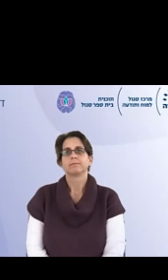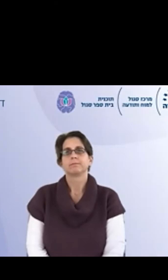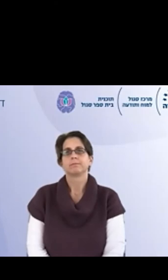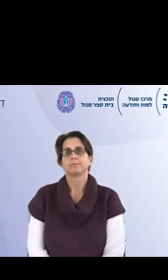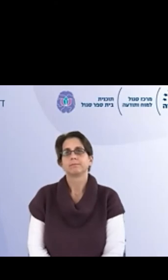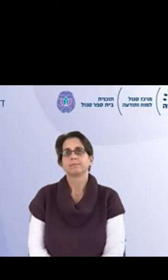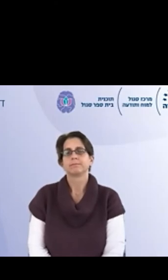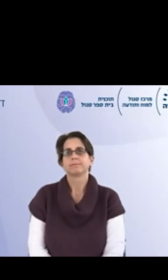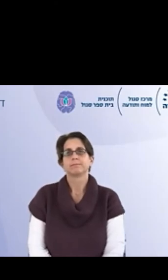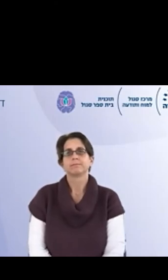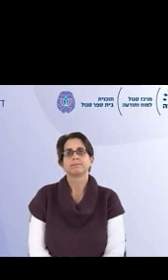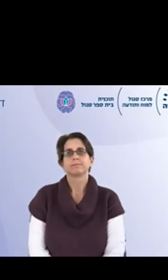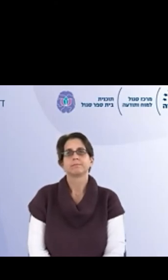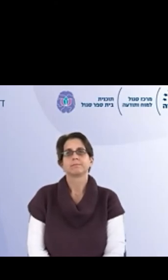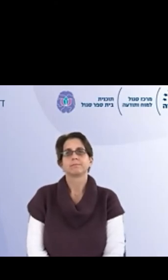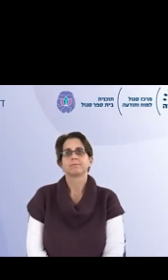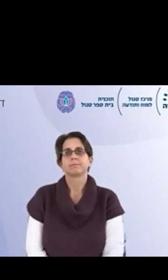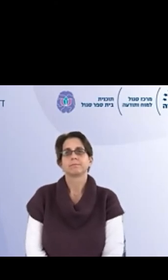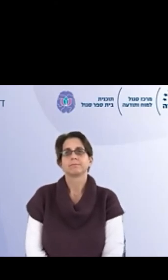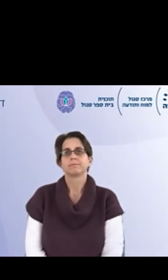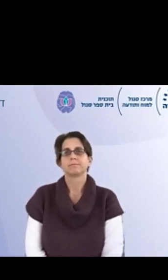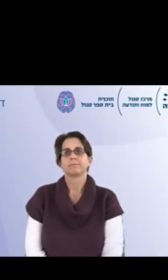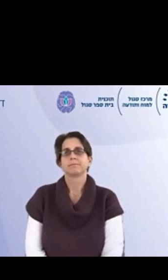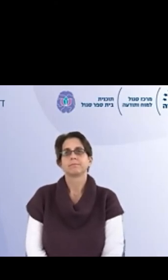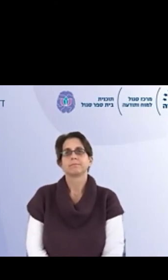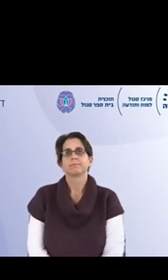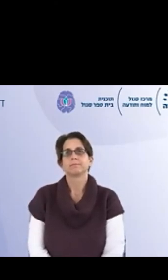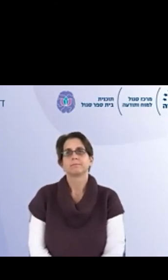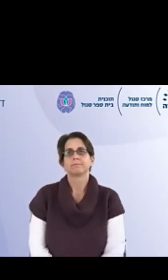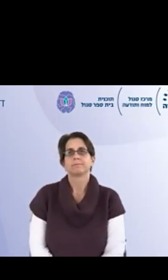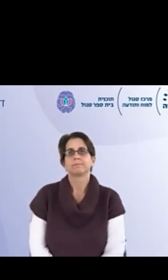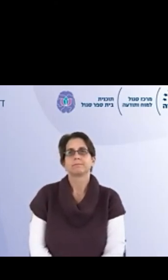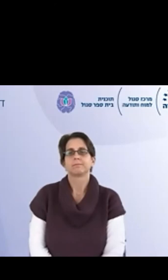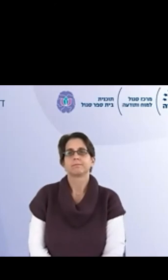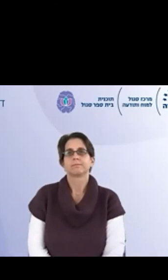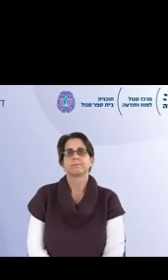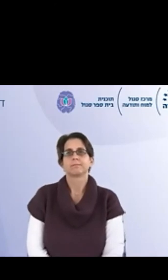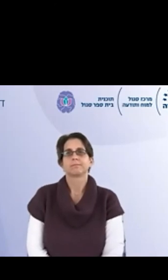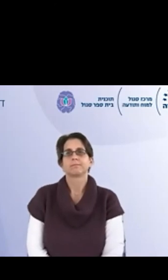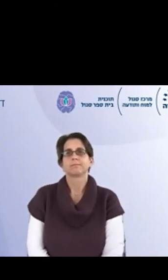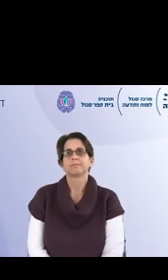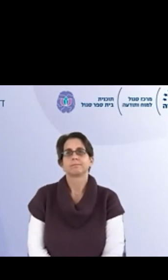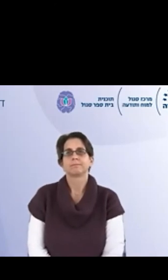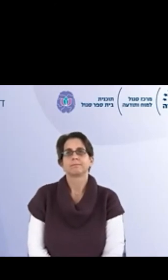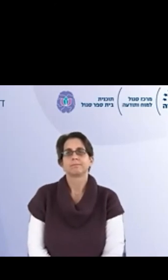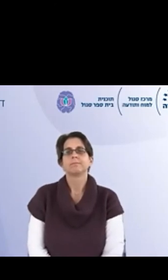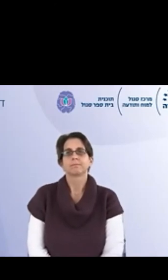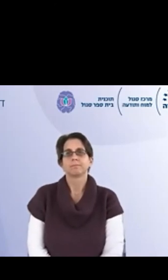שיפה היה לראות, כמו היום שעשינו ככה עשר דקות של הפוגה פעילה מאוד,